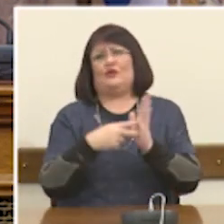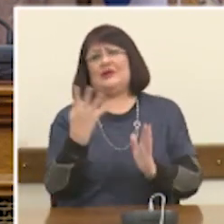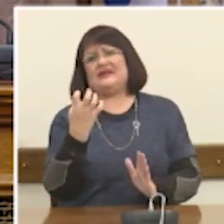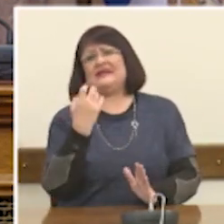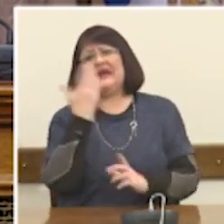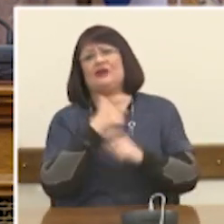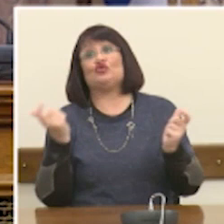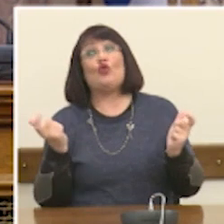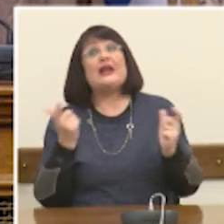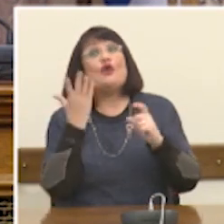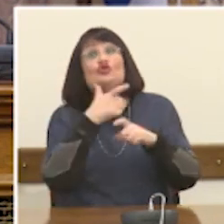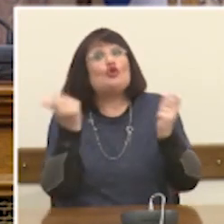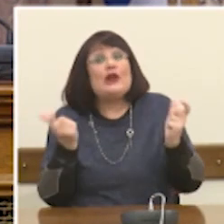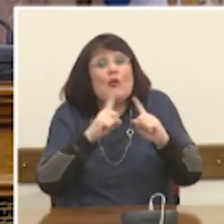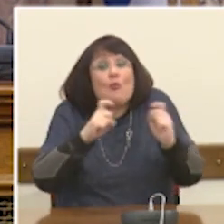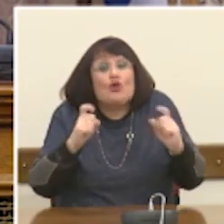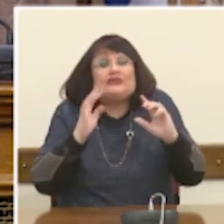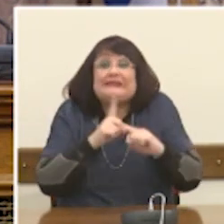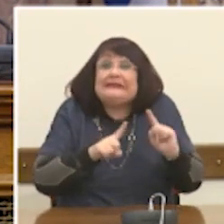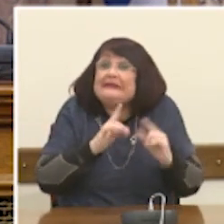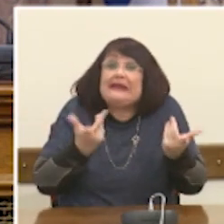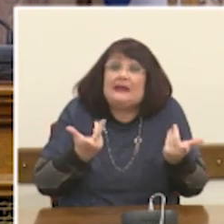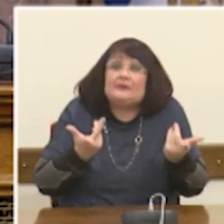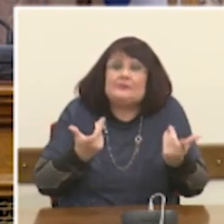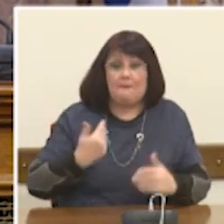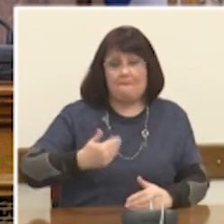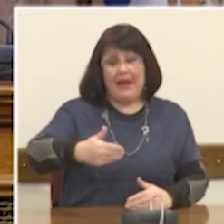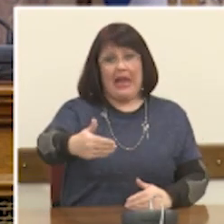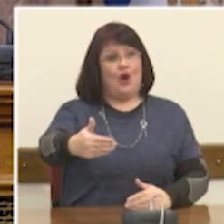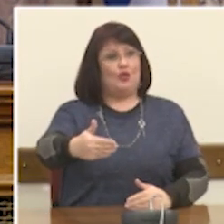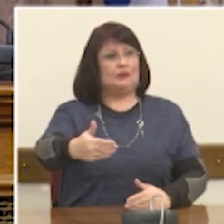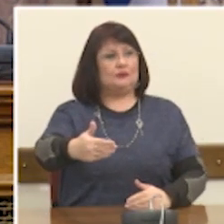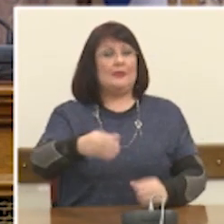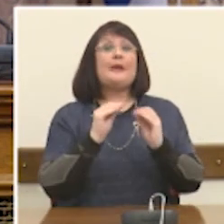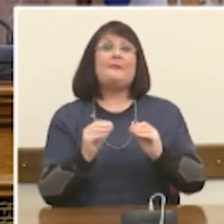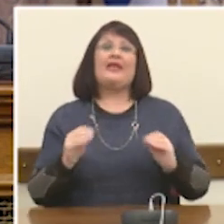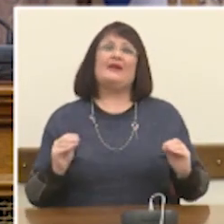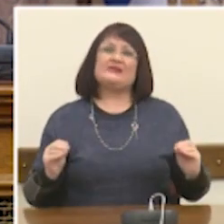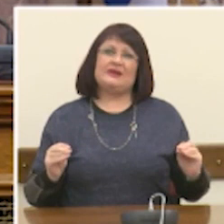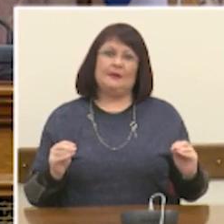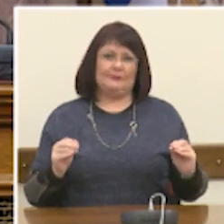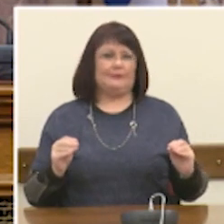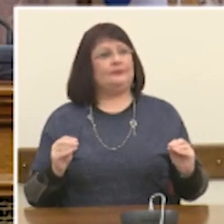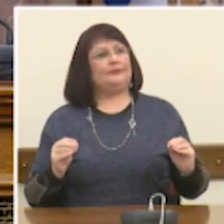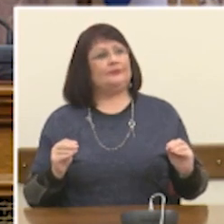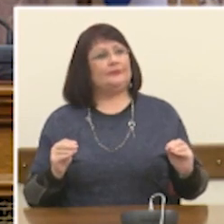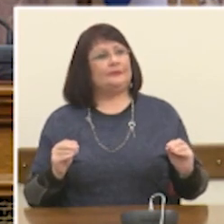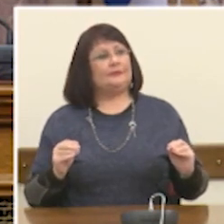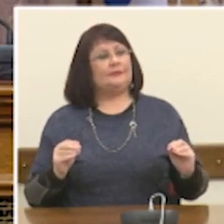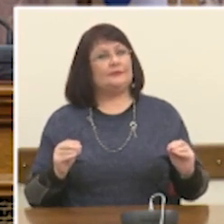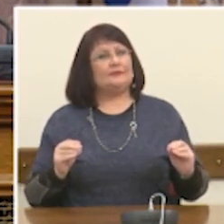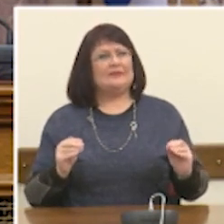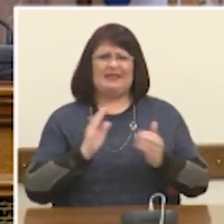σχολείο θα είναι αυτό και ποια θα είναι το μέλλον μιας εκπαίδευσης που δίνει πια λιγότερη σημασία στα